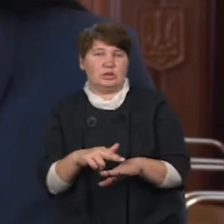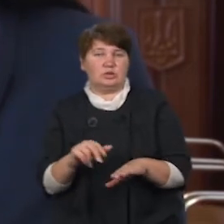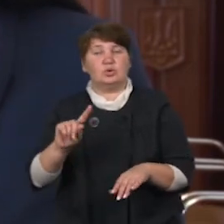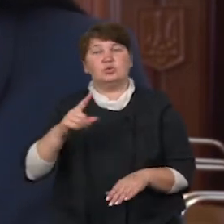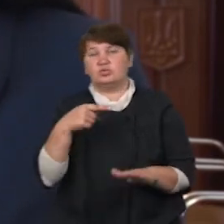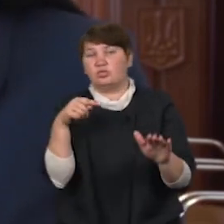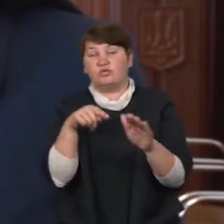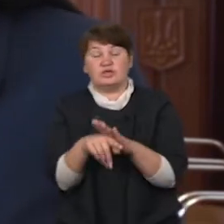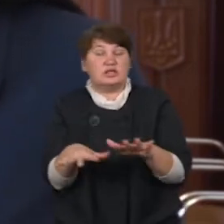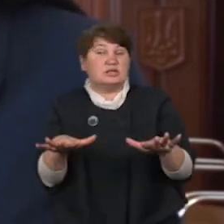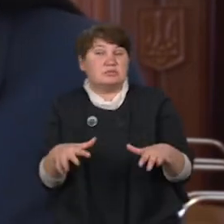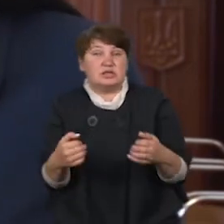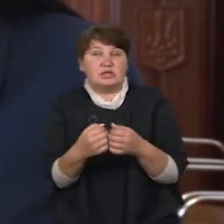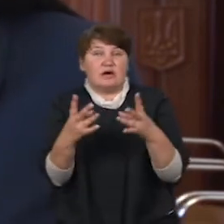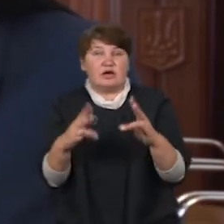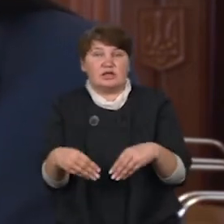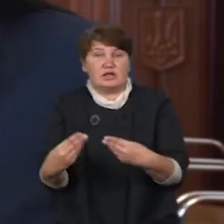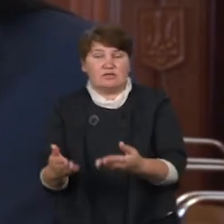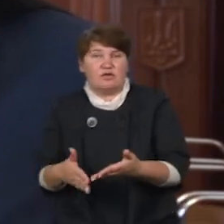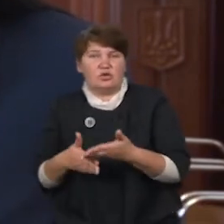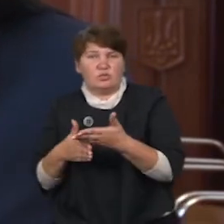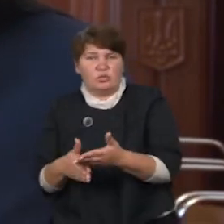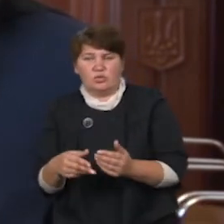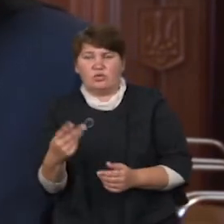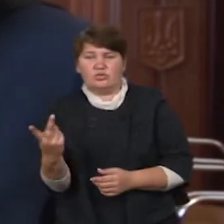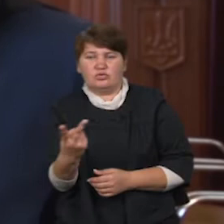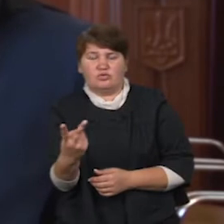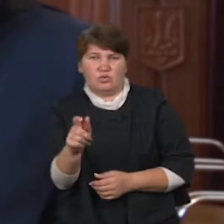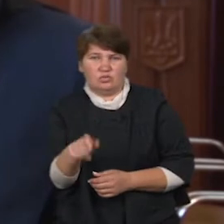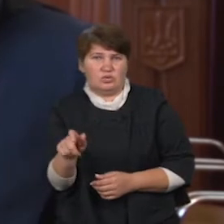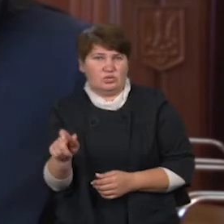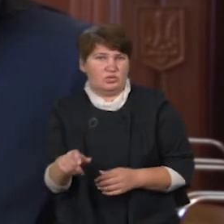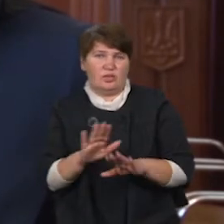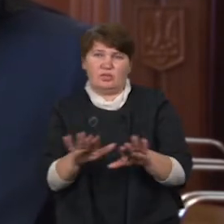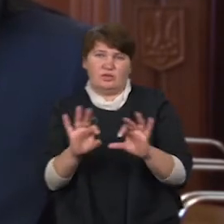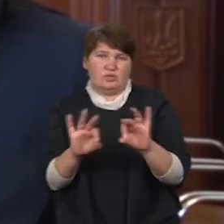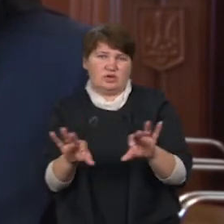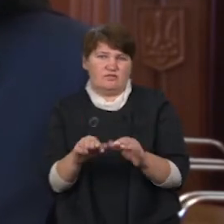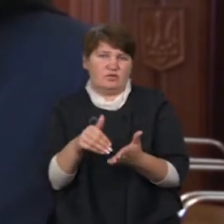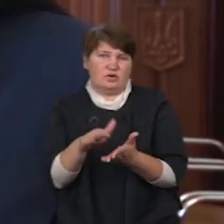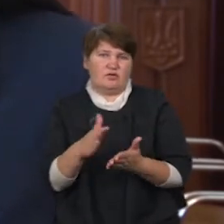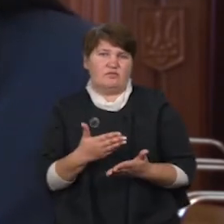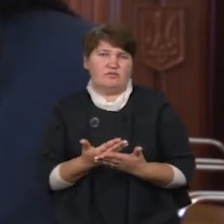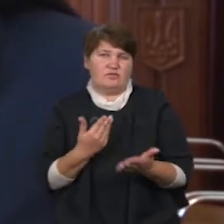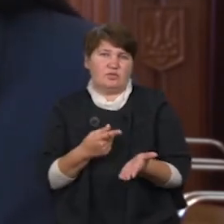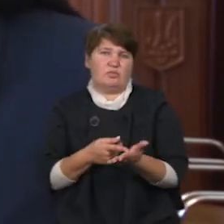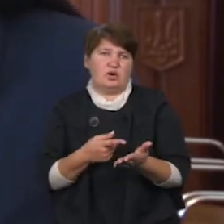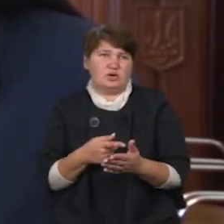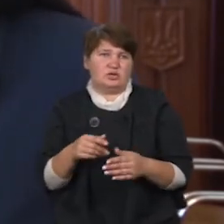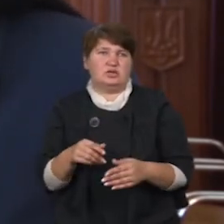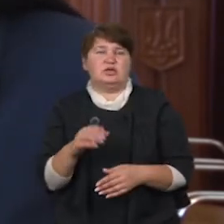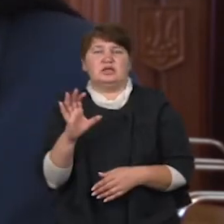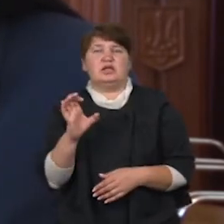втік з місця події та не надав допомогу іншим не пояснює, відмовляється від показів і посилається на статтю 63